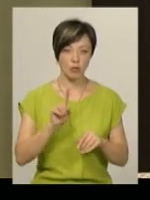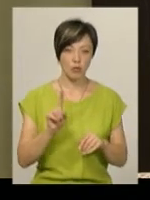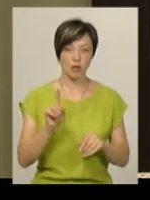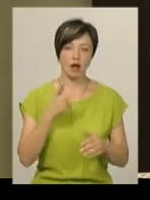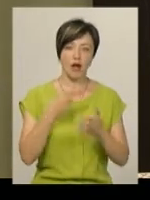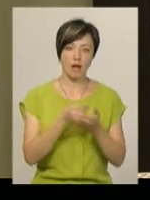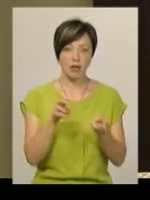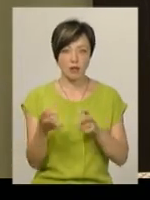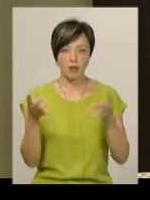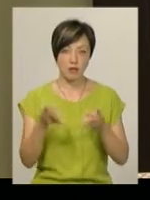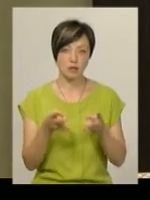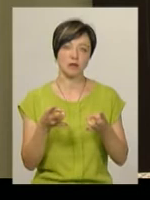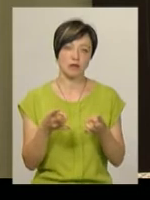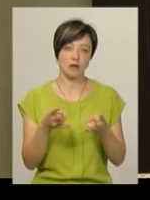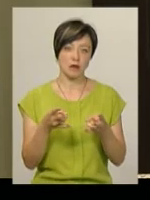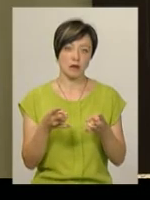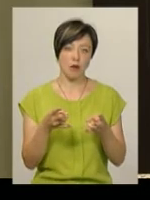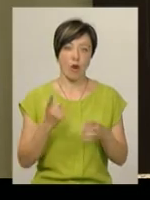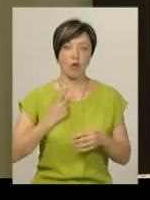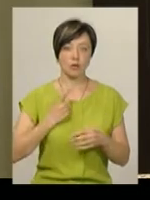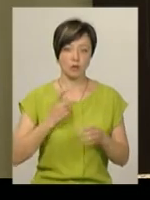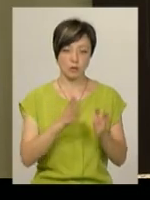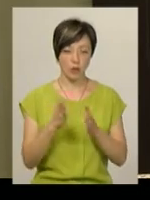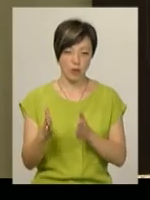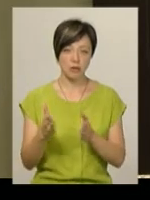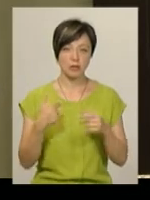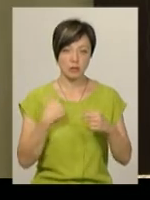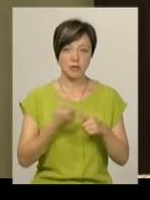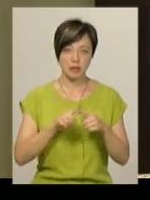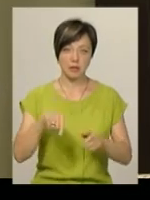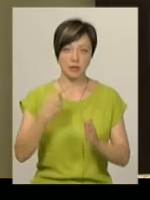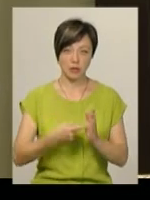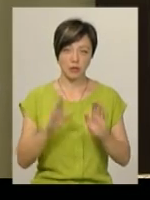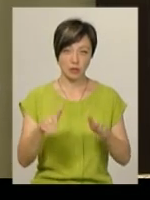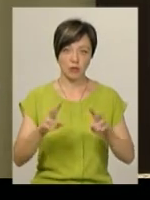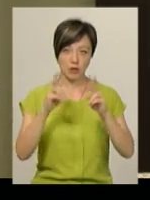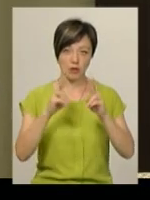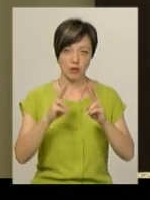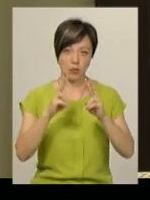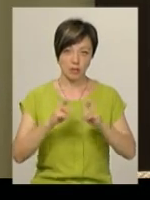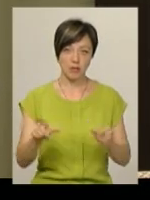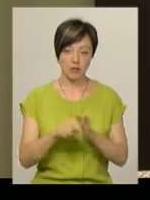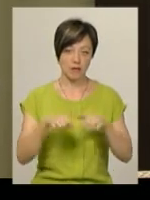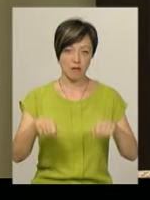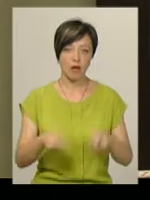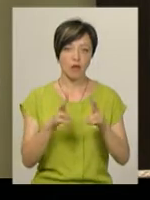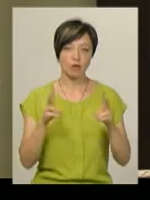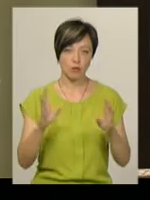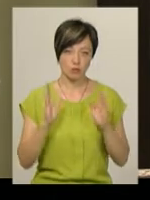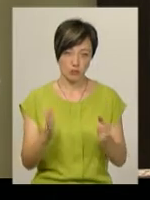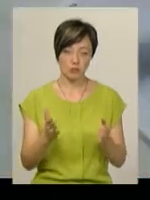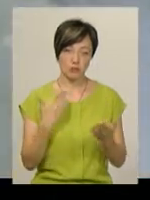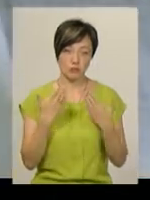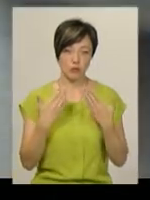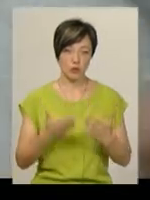автаназія, ще щось в одноосібному порядку, то, звісно, ми тоді ці питання будемо розглядати з цією владою. Хто там дасть звідки, тоді будемо